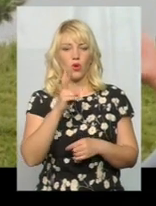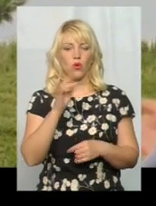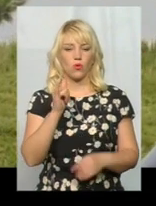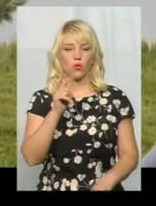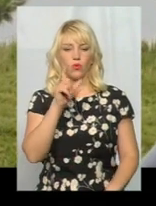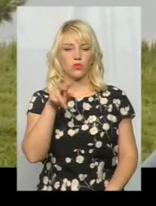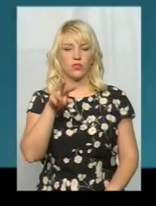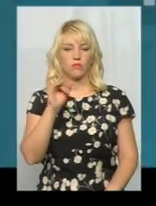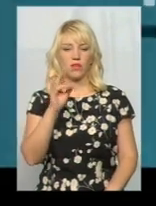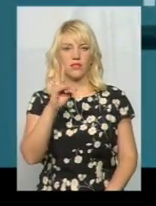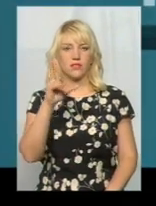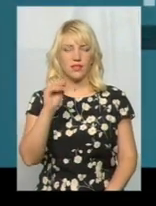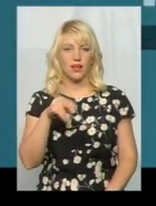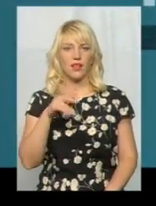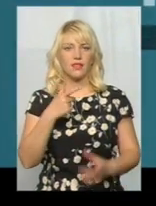дамба, там страшно.